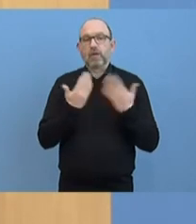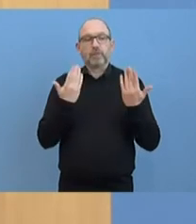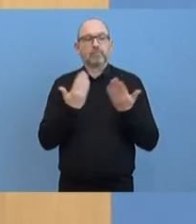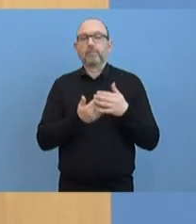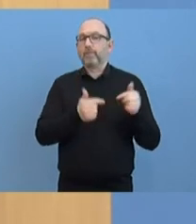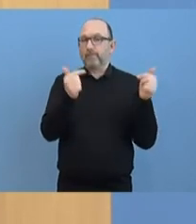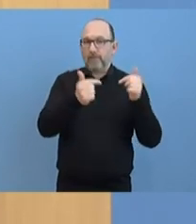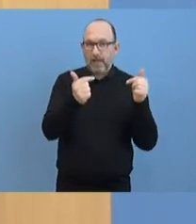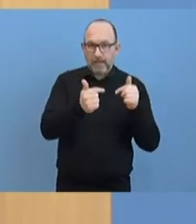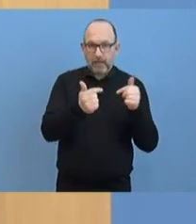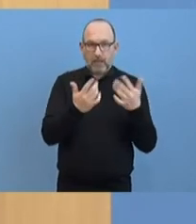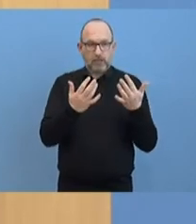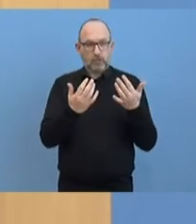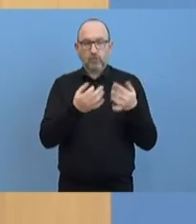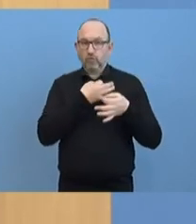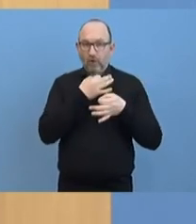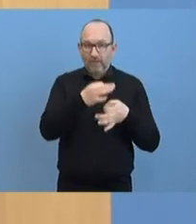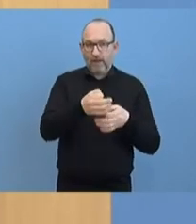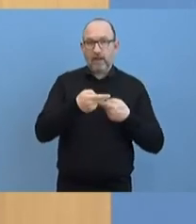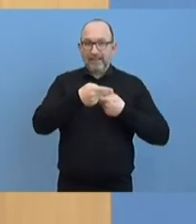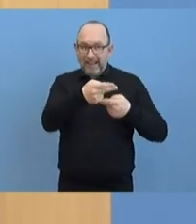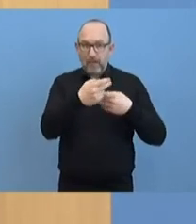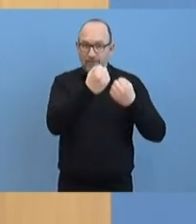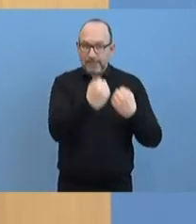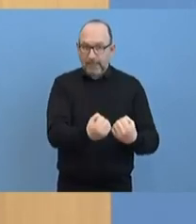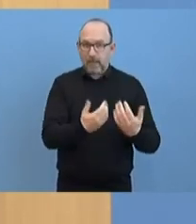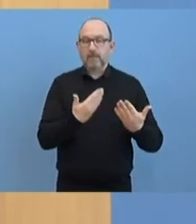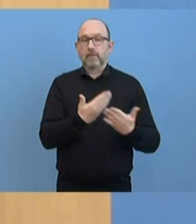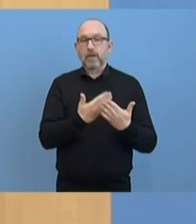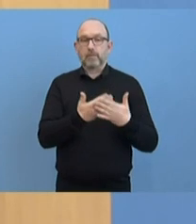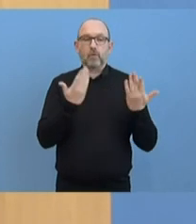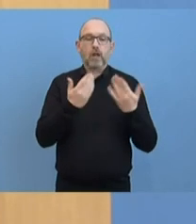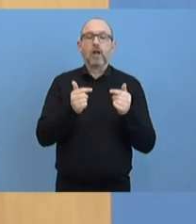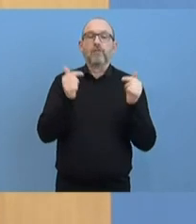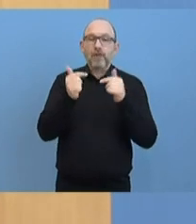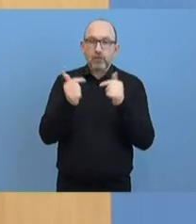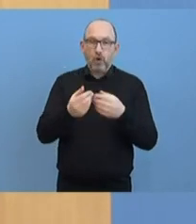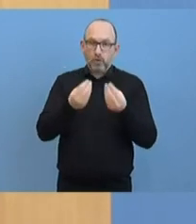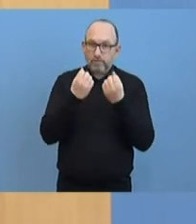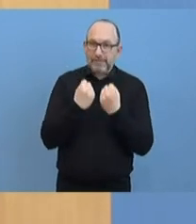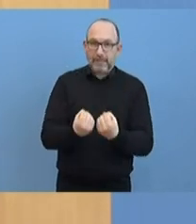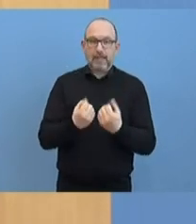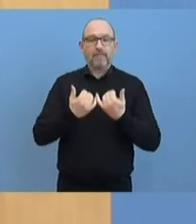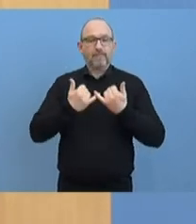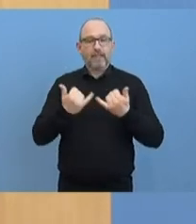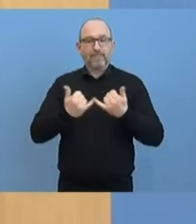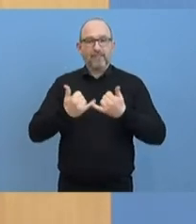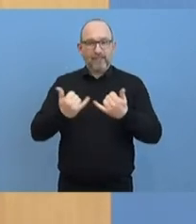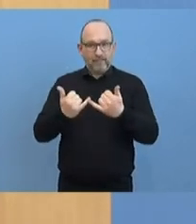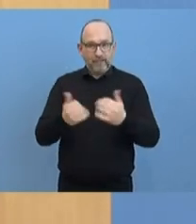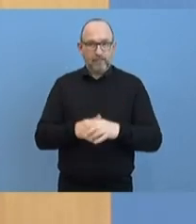Notwendigkeiten in Krankenhäusern sicherzustellen, um beispielsweise auch die Versorgung sicherzustellen der Bevölkerung.